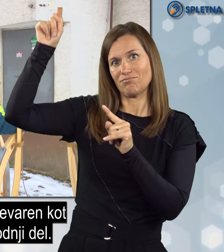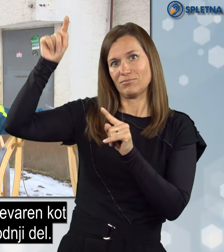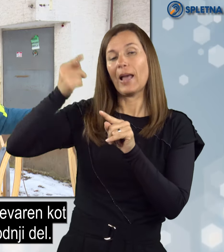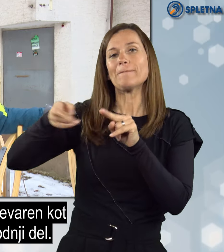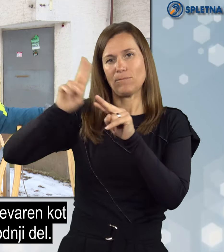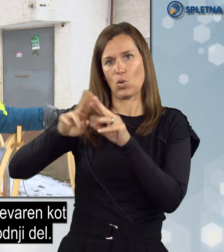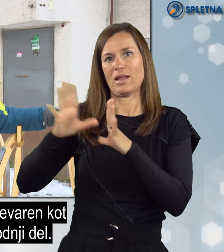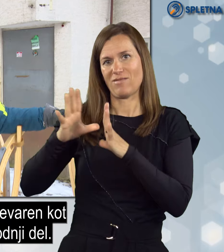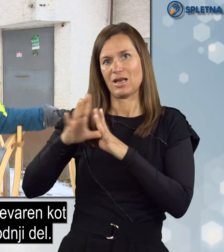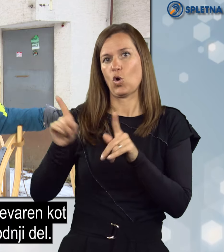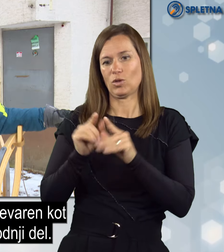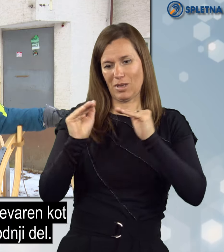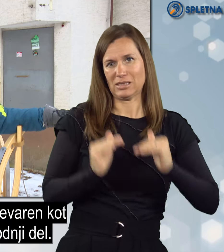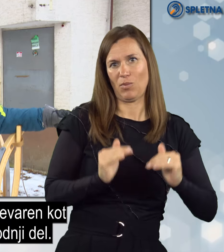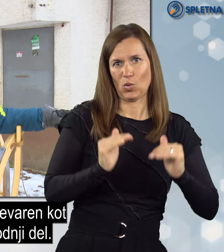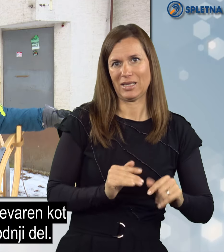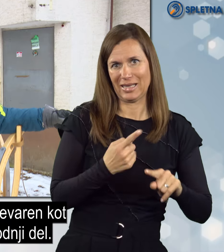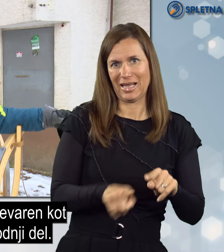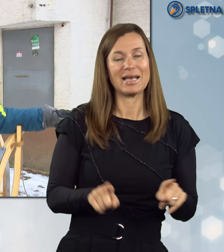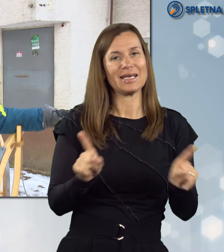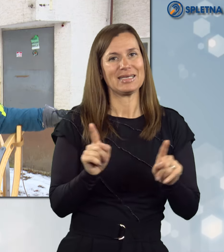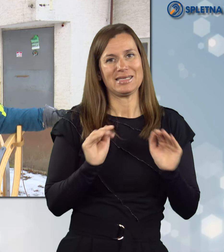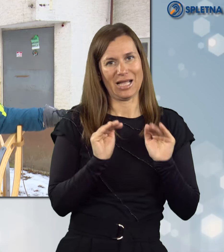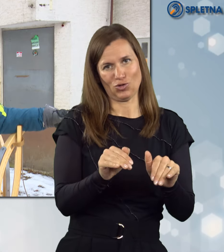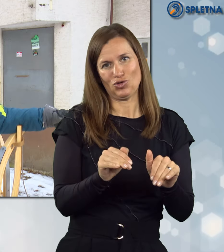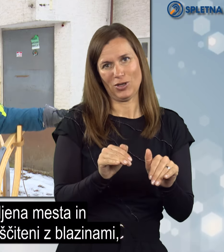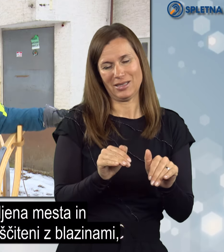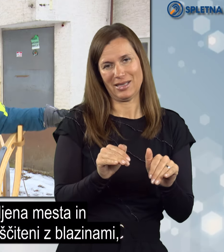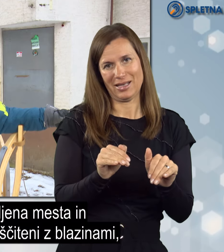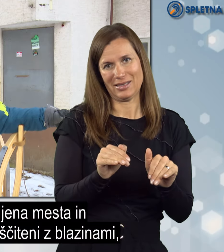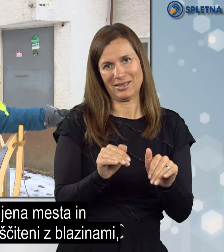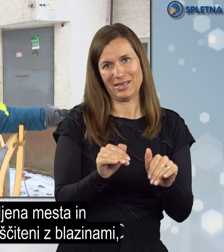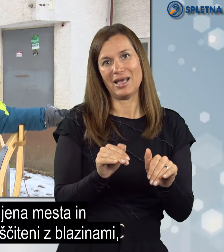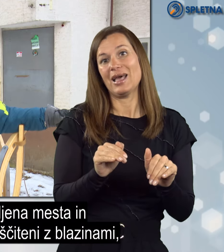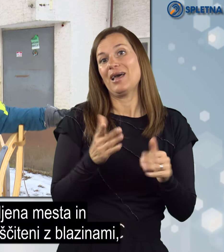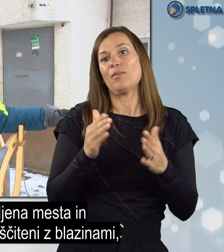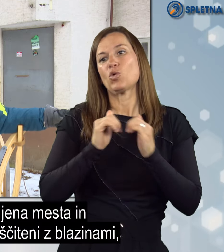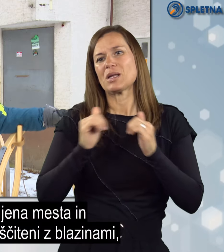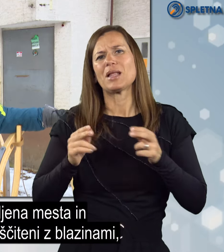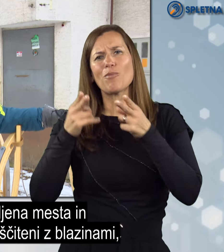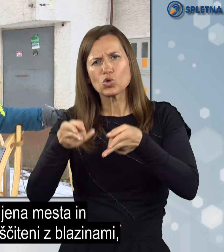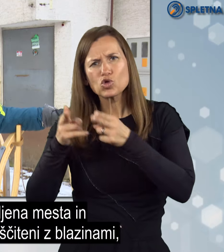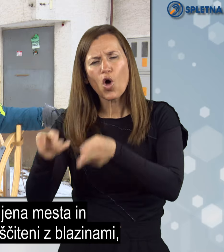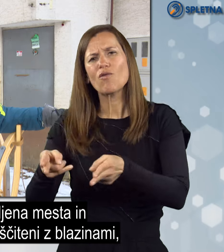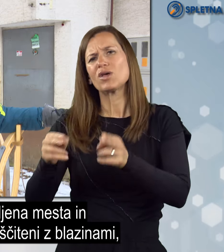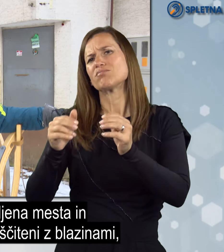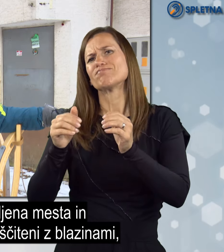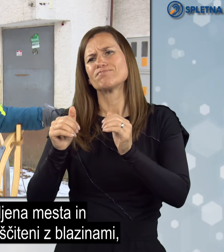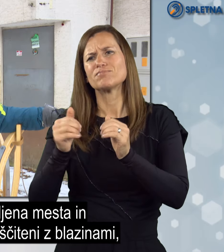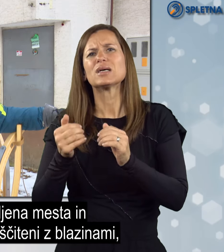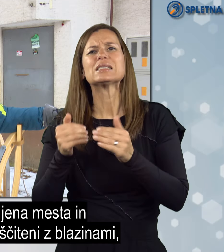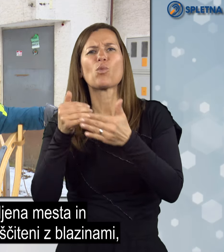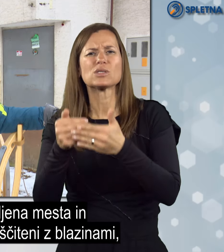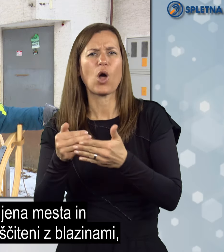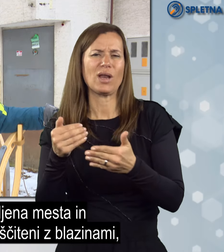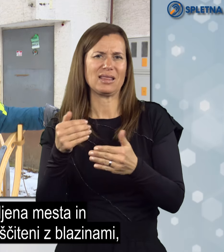kilometra naprej je bolj navaren, kot ta spodni del, ki ni zaščiten s plankami. Izpostavljeni deli mostovi pa to so